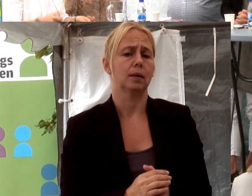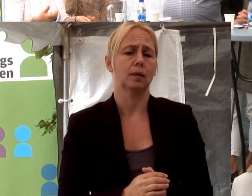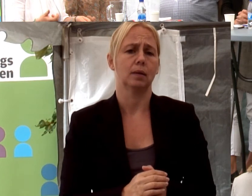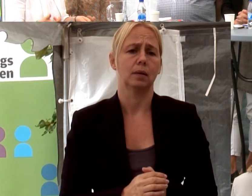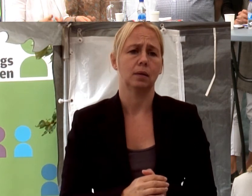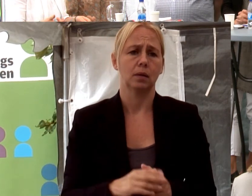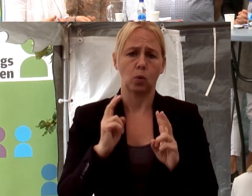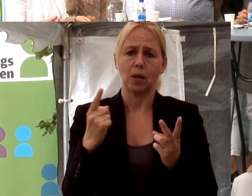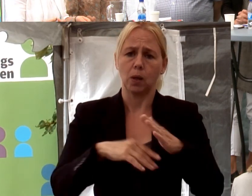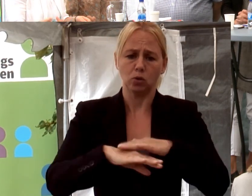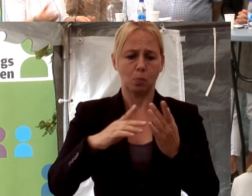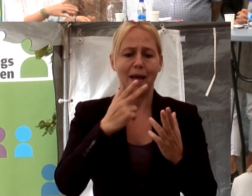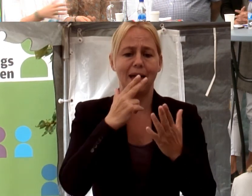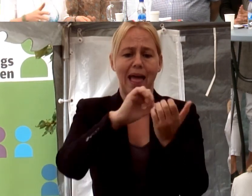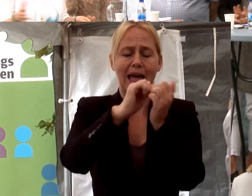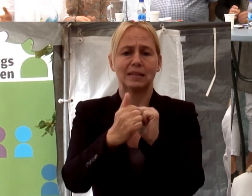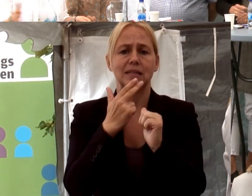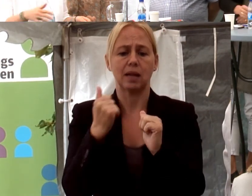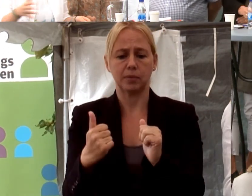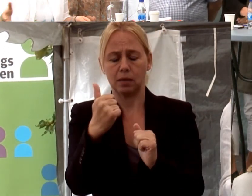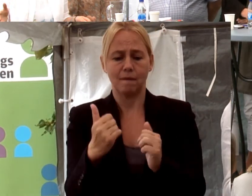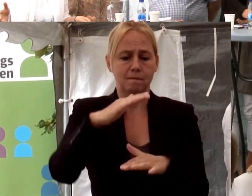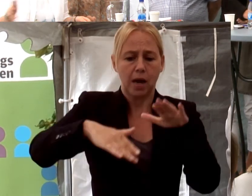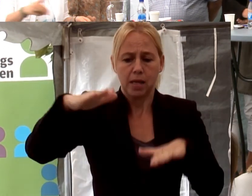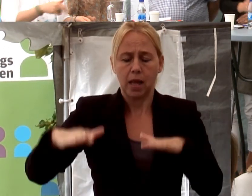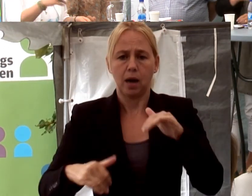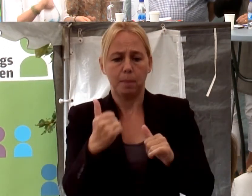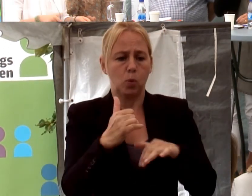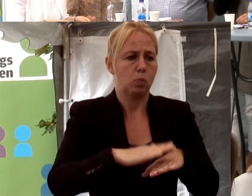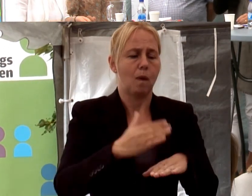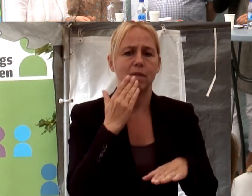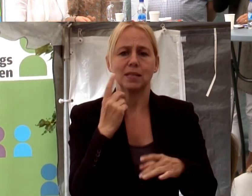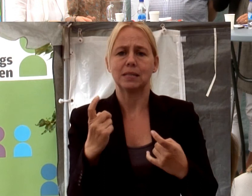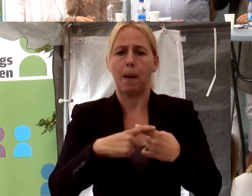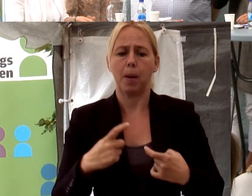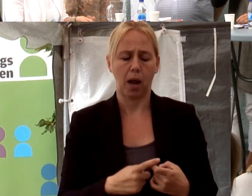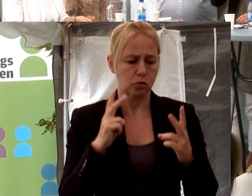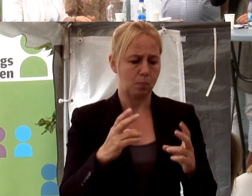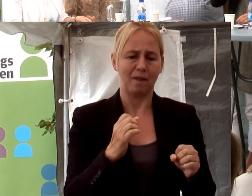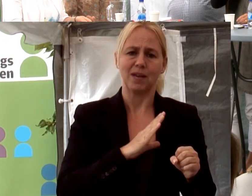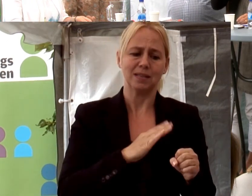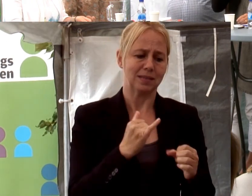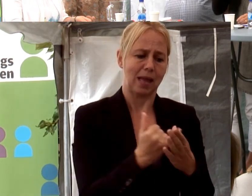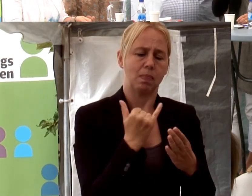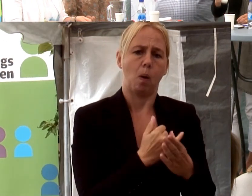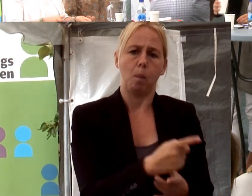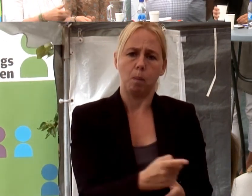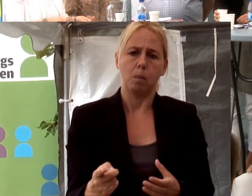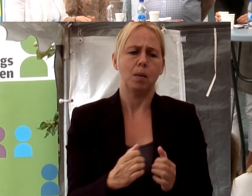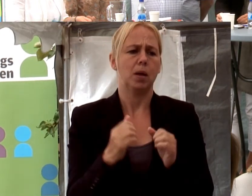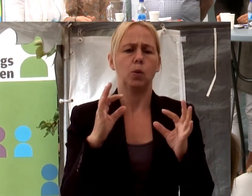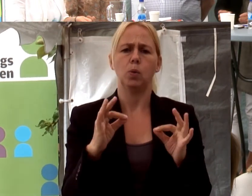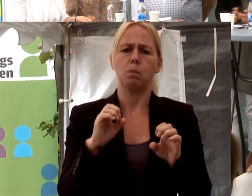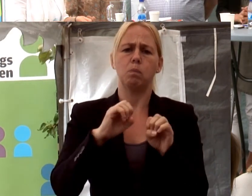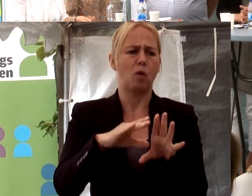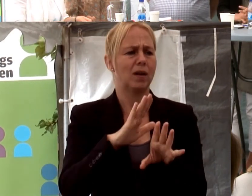Och det är också en grund som ändras ganska snabbt och som varierar beroende på vad det är för sammanhang man verkar i. Hur